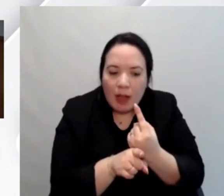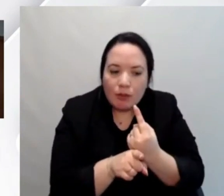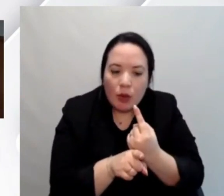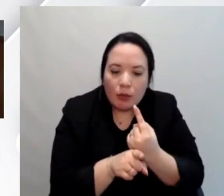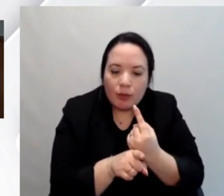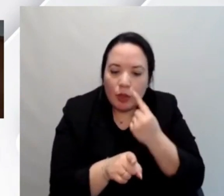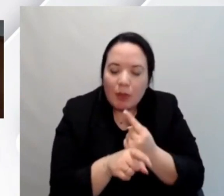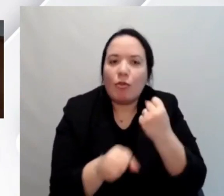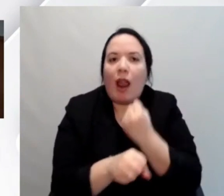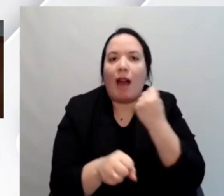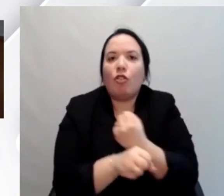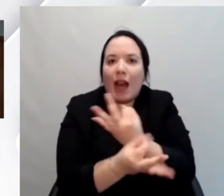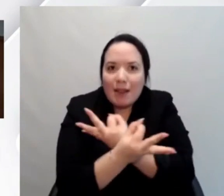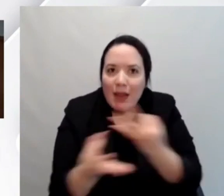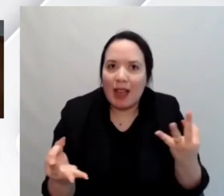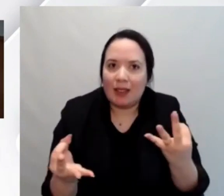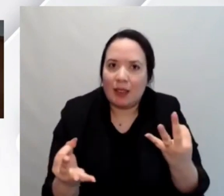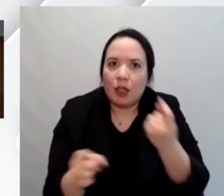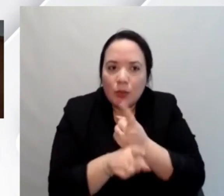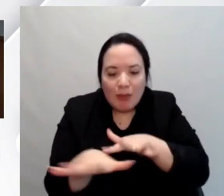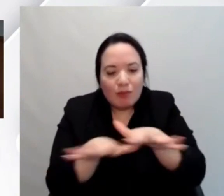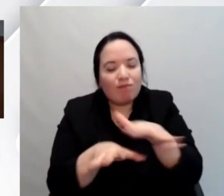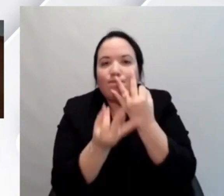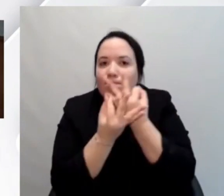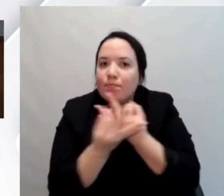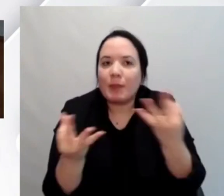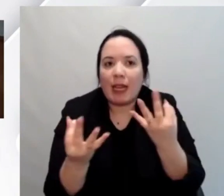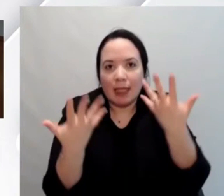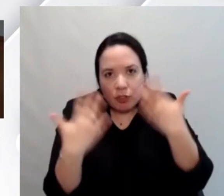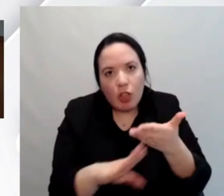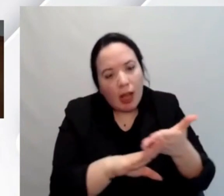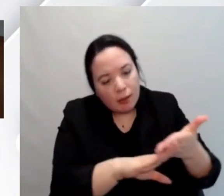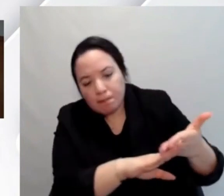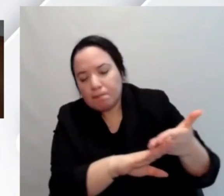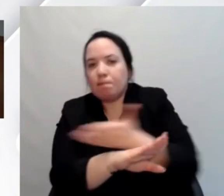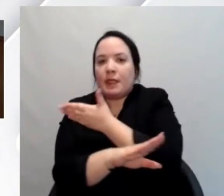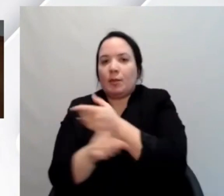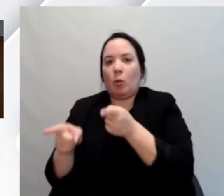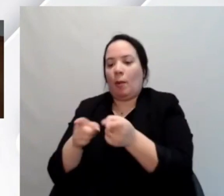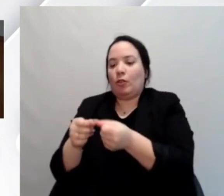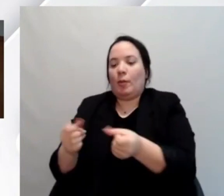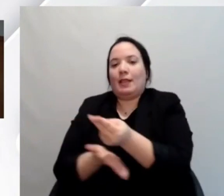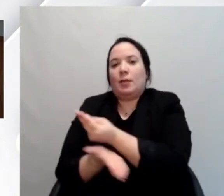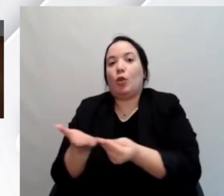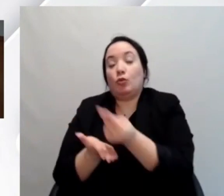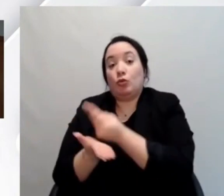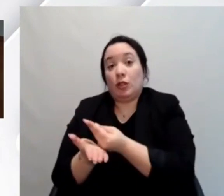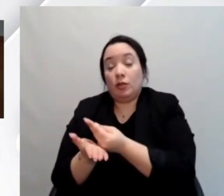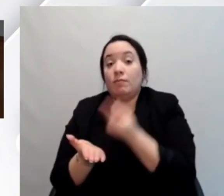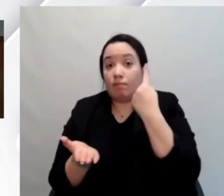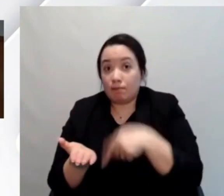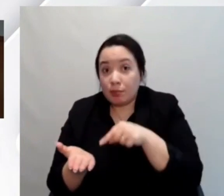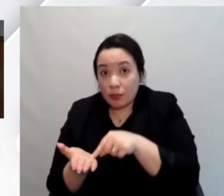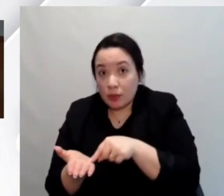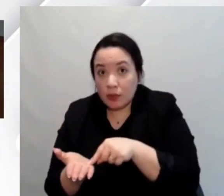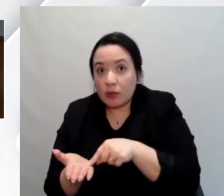bene e si debbano fare bene come dire già in fase di progettazione e a maggior ragione poi